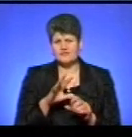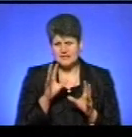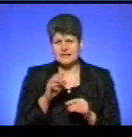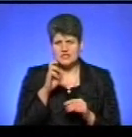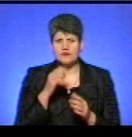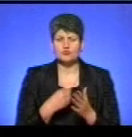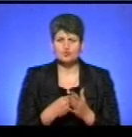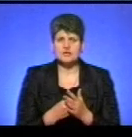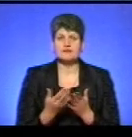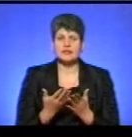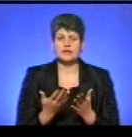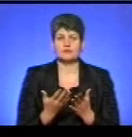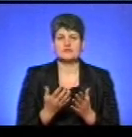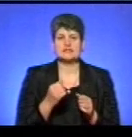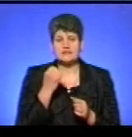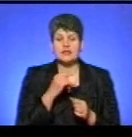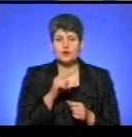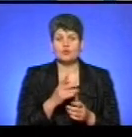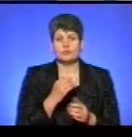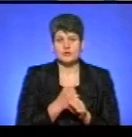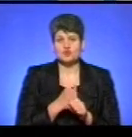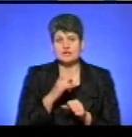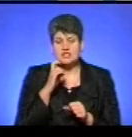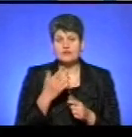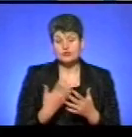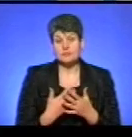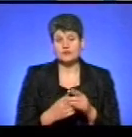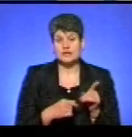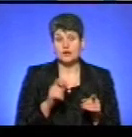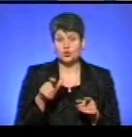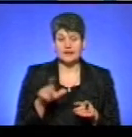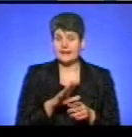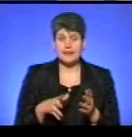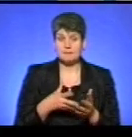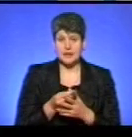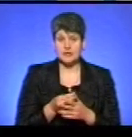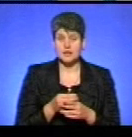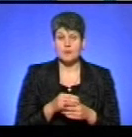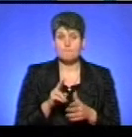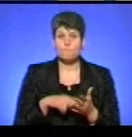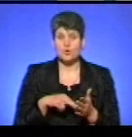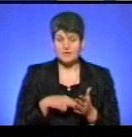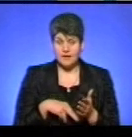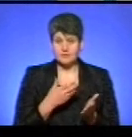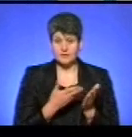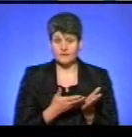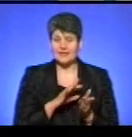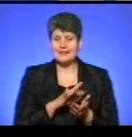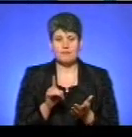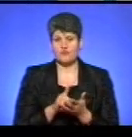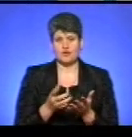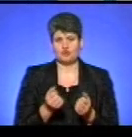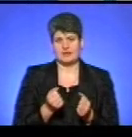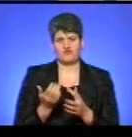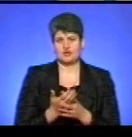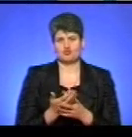завдяки якому функціонує держава, то, напевно, та людина, яка не сплачує податки і працює в тіньовому бізнесі, вона не повинна отримувати